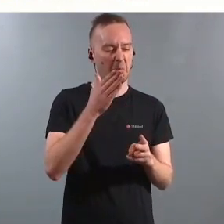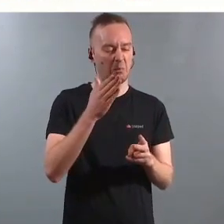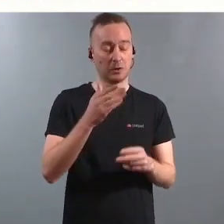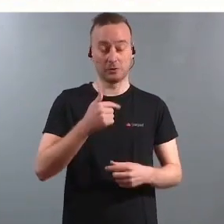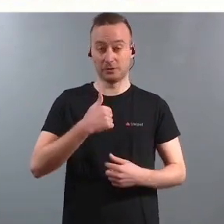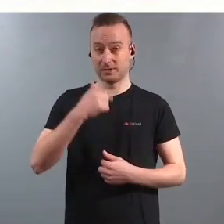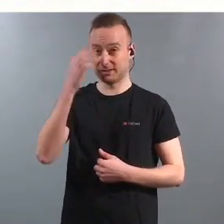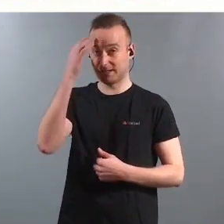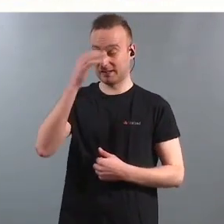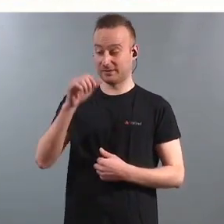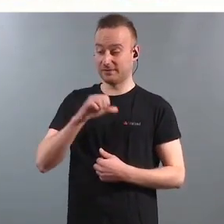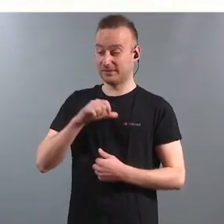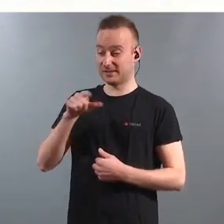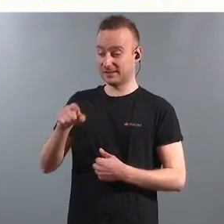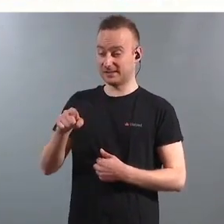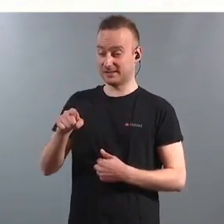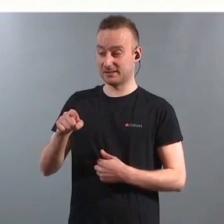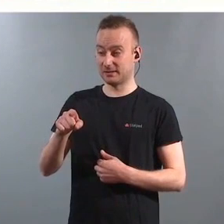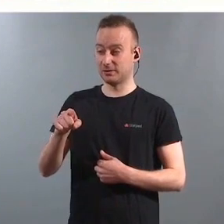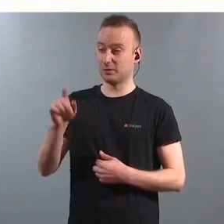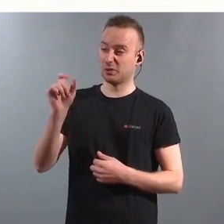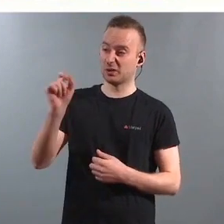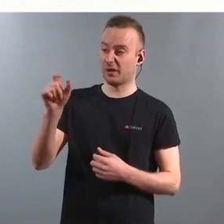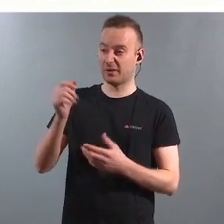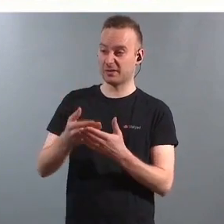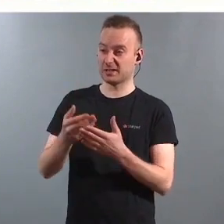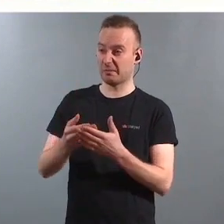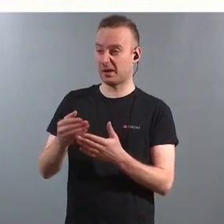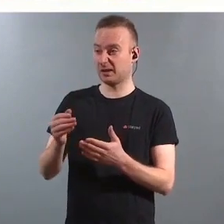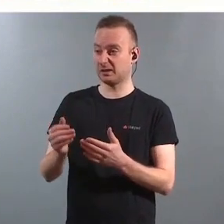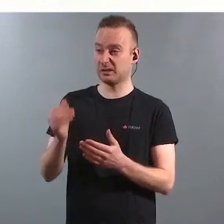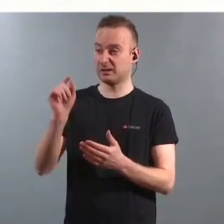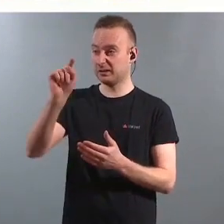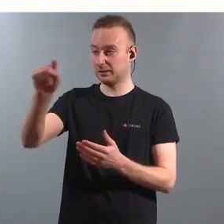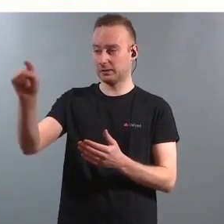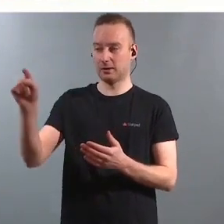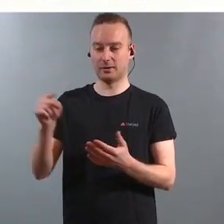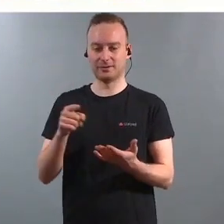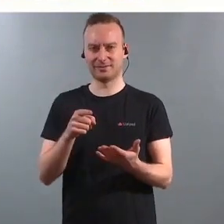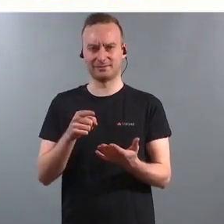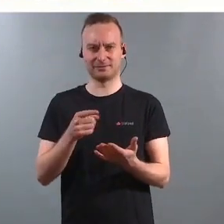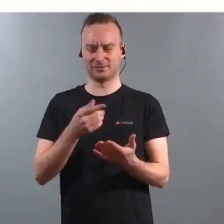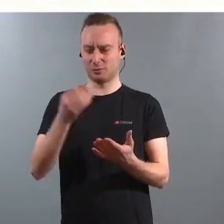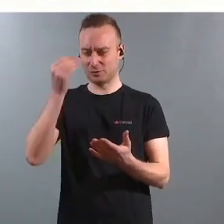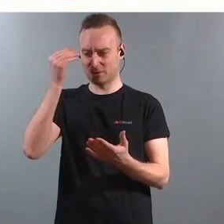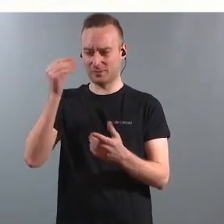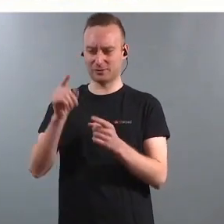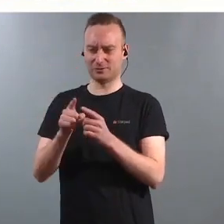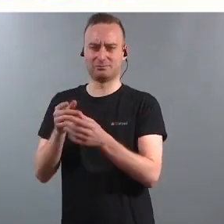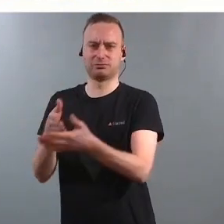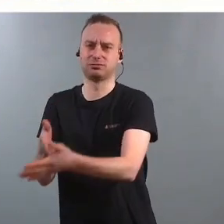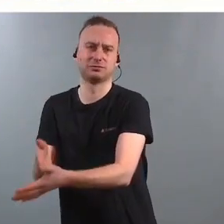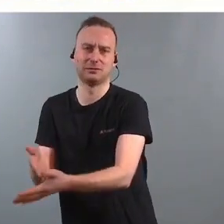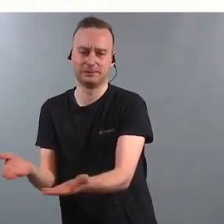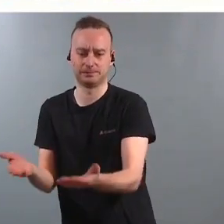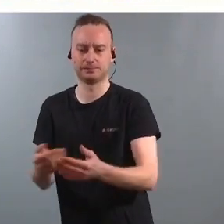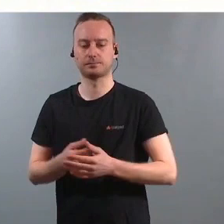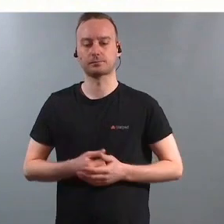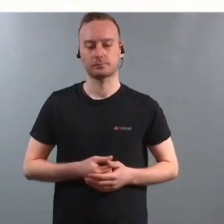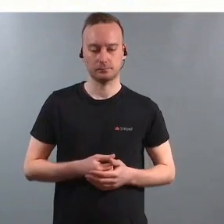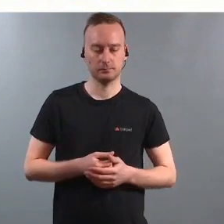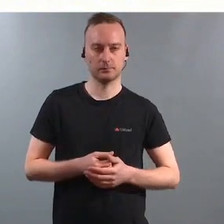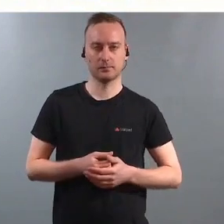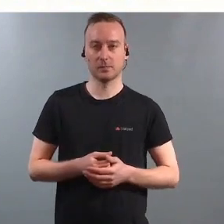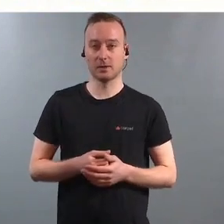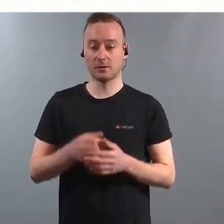bevege seg ut av Norges grenser. Og så har vi et sitat til som sier at de ytterste konsekvenser gav de